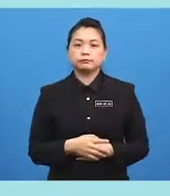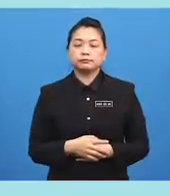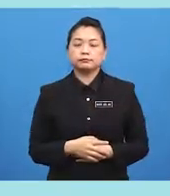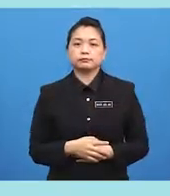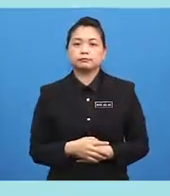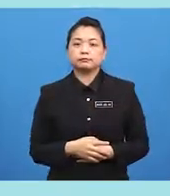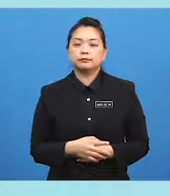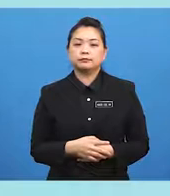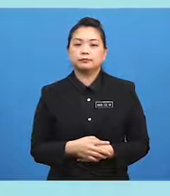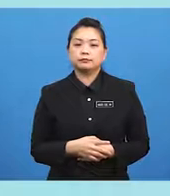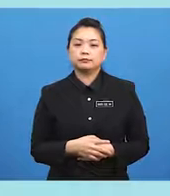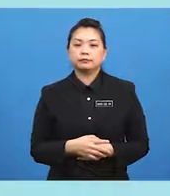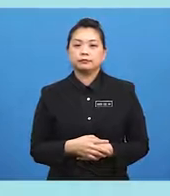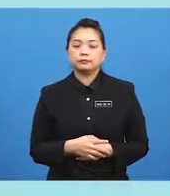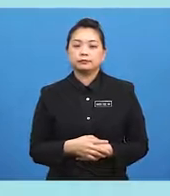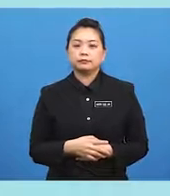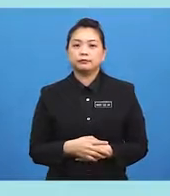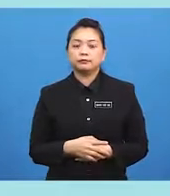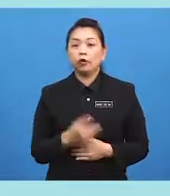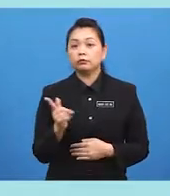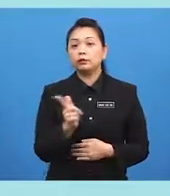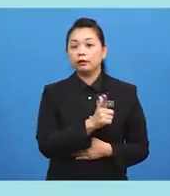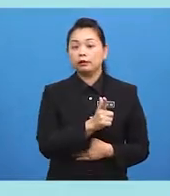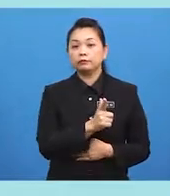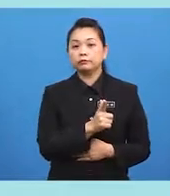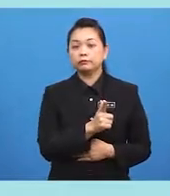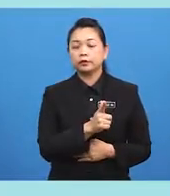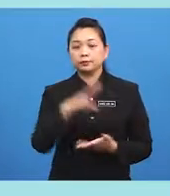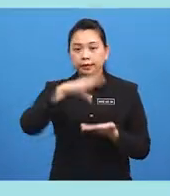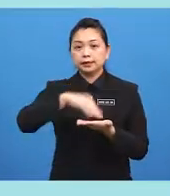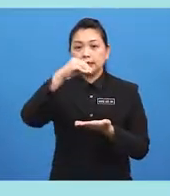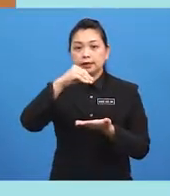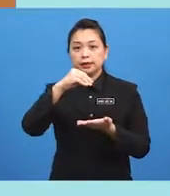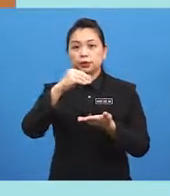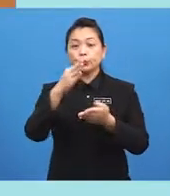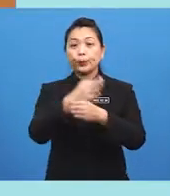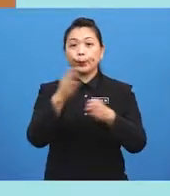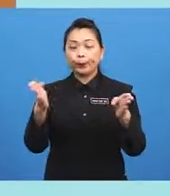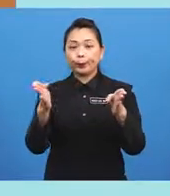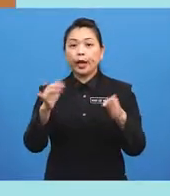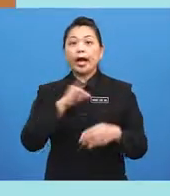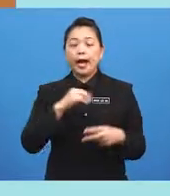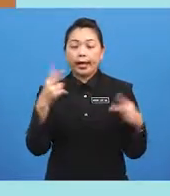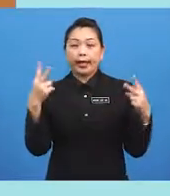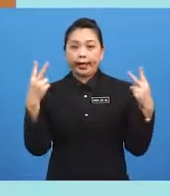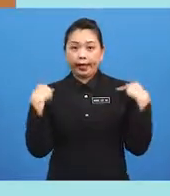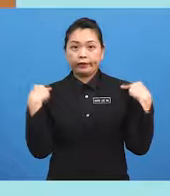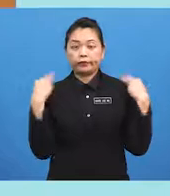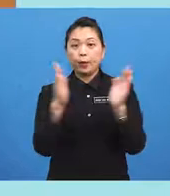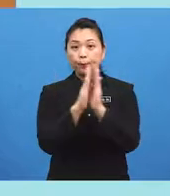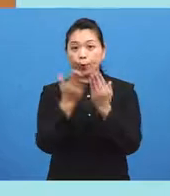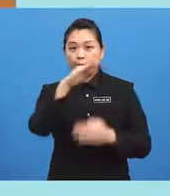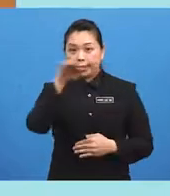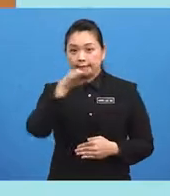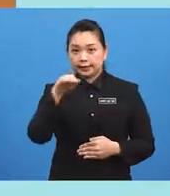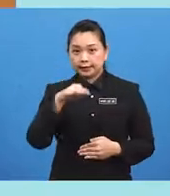Upstairs... ...on the left... ...is my study. I have a bookcase... ...a